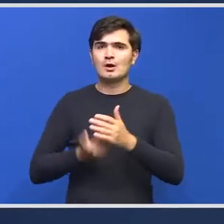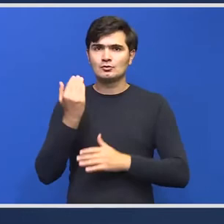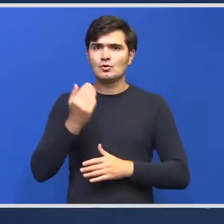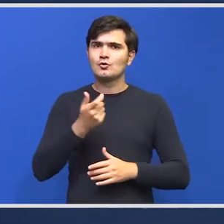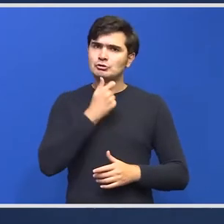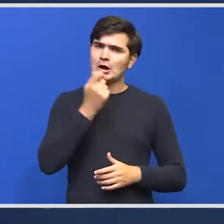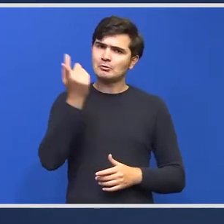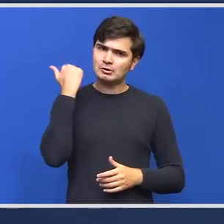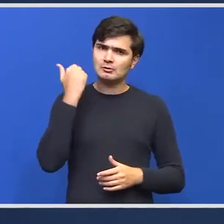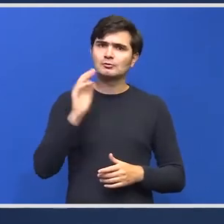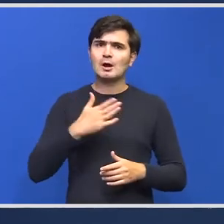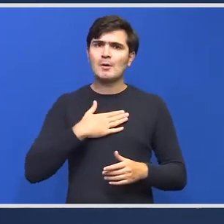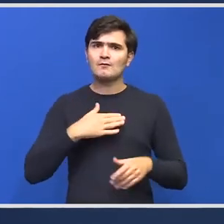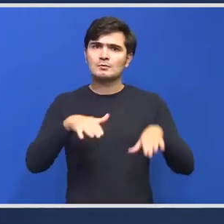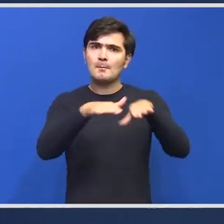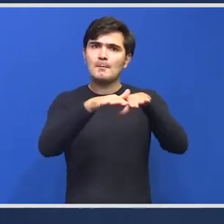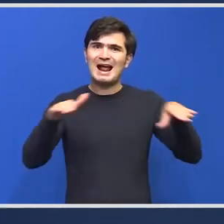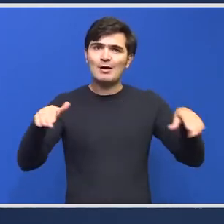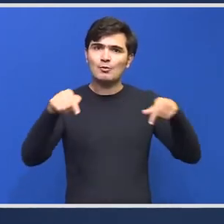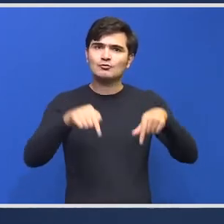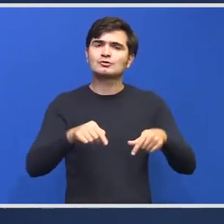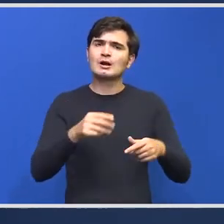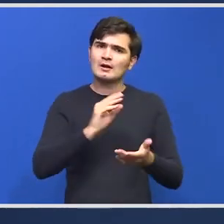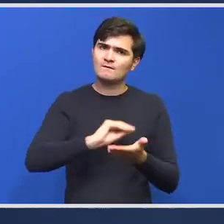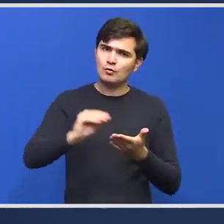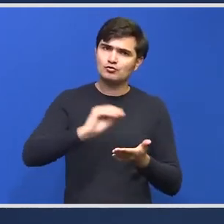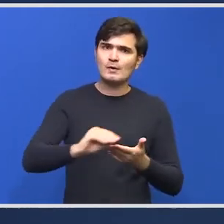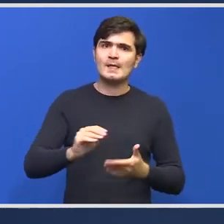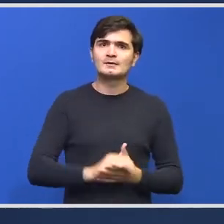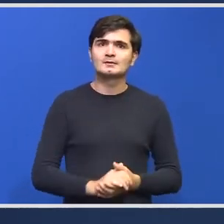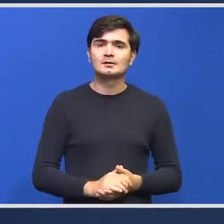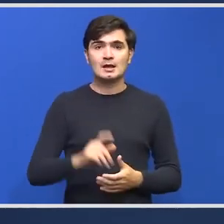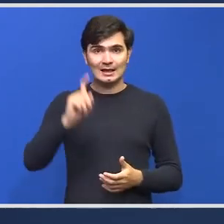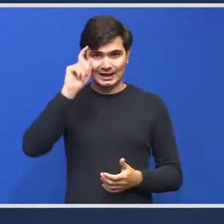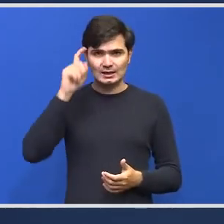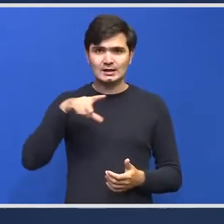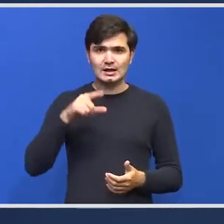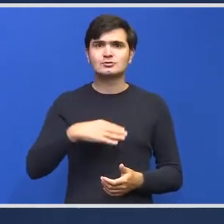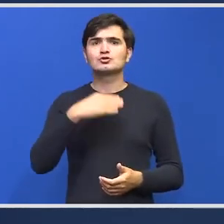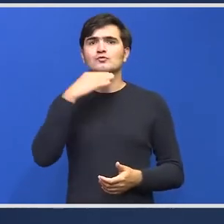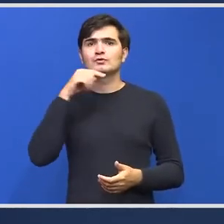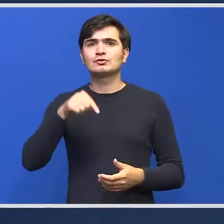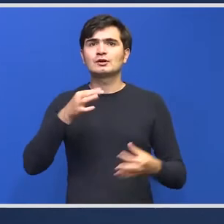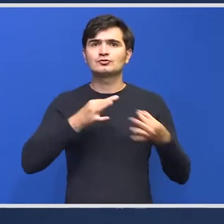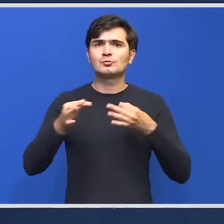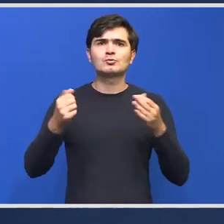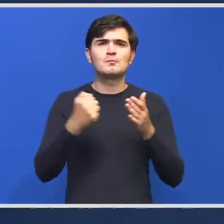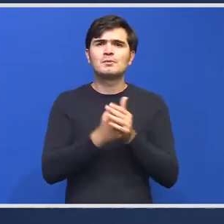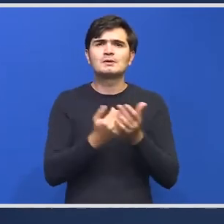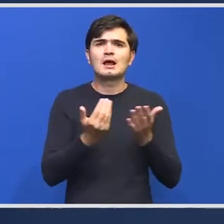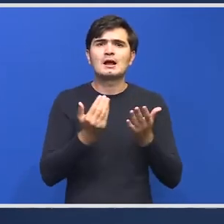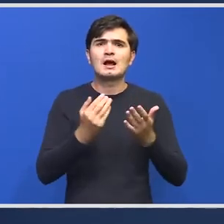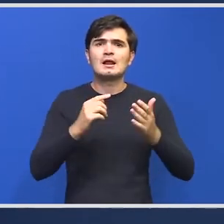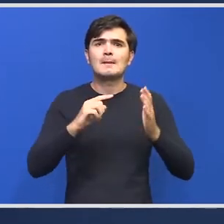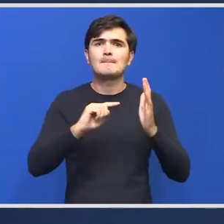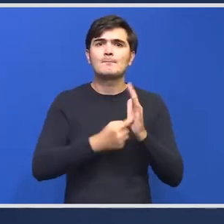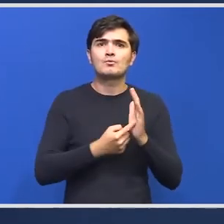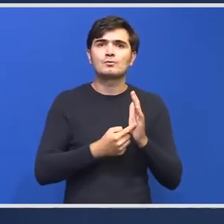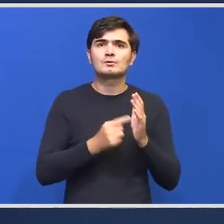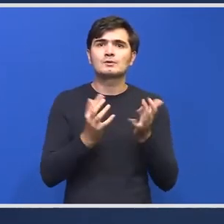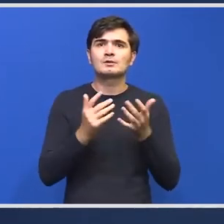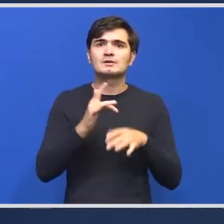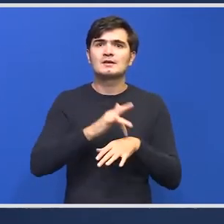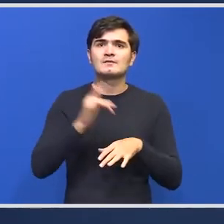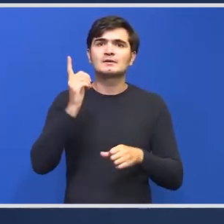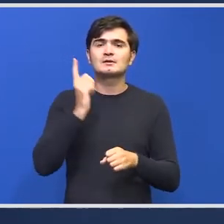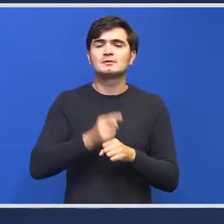aceste praguri, el au funcționat, le folosim și în continuare. Deci considerați că sunt suficiente aceste măsuri până la ce punct? La câte infectări ar trebui să